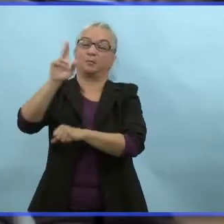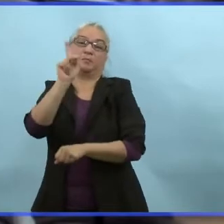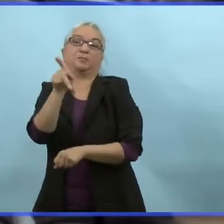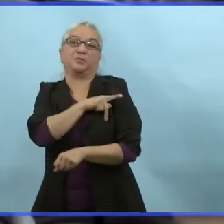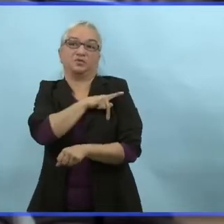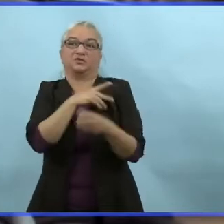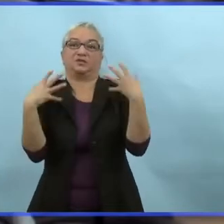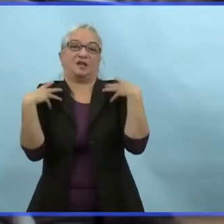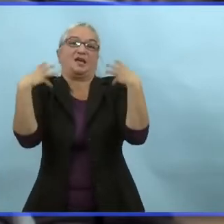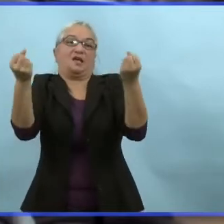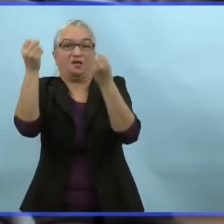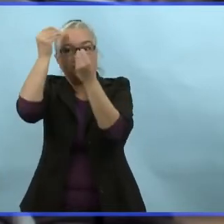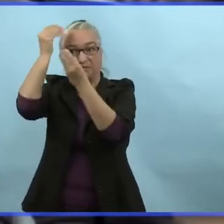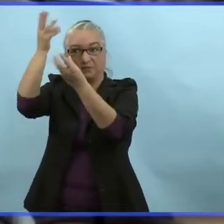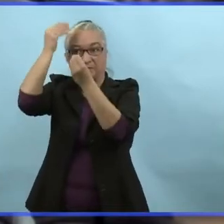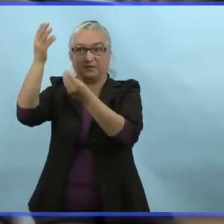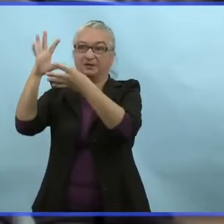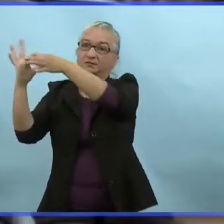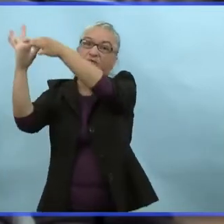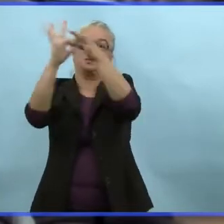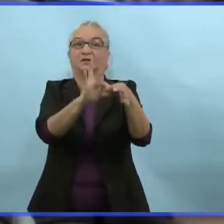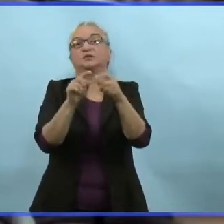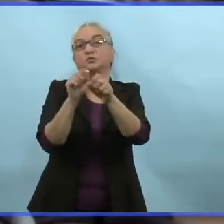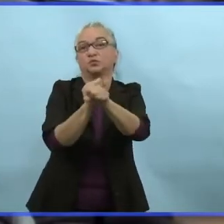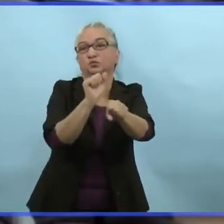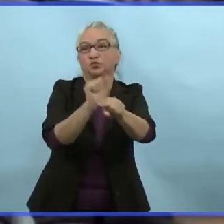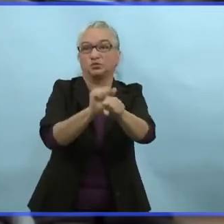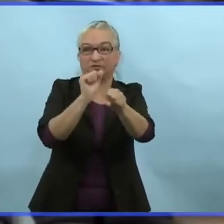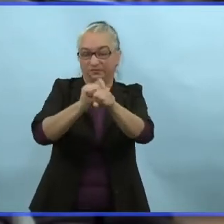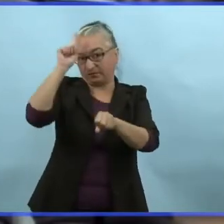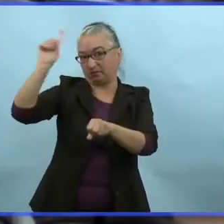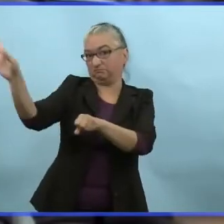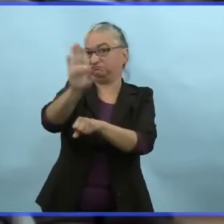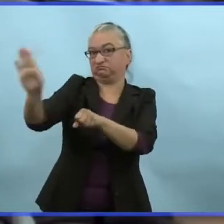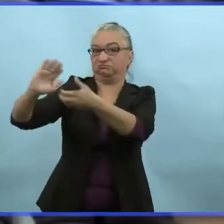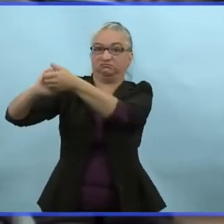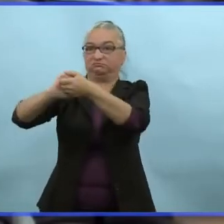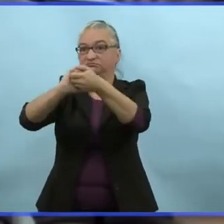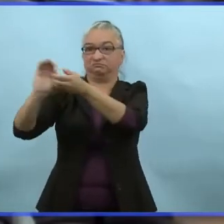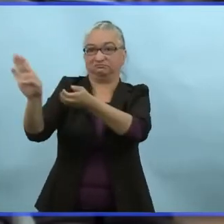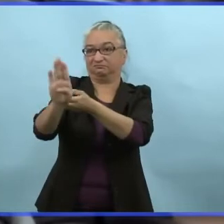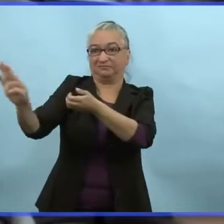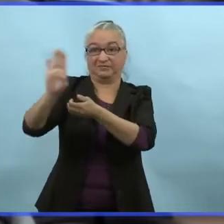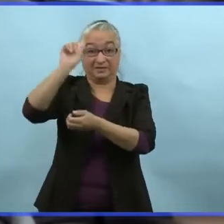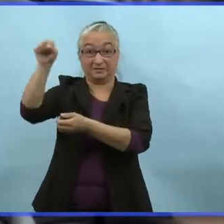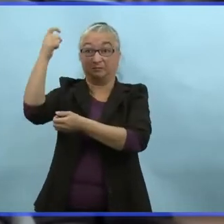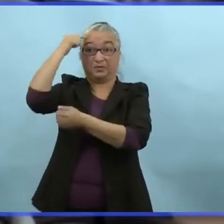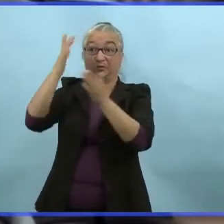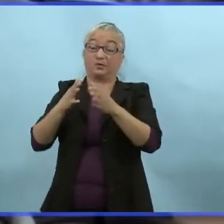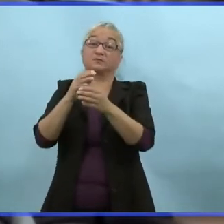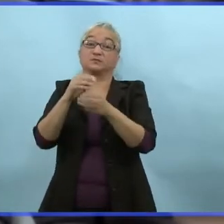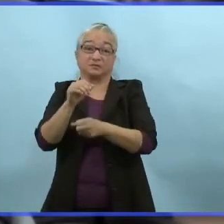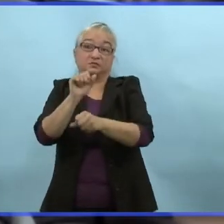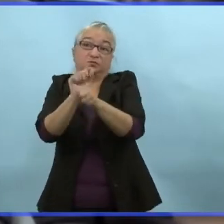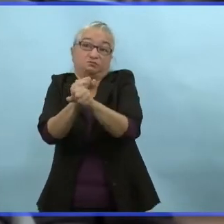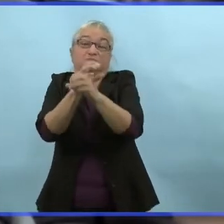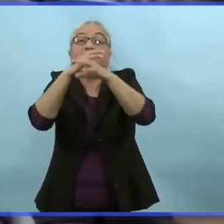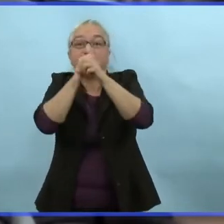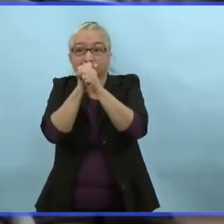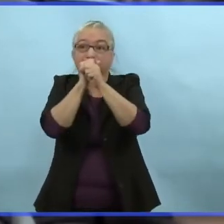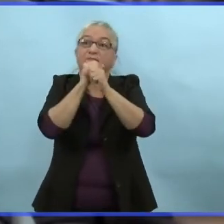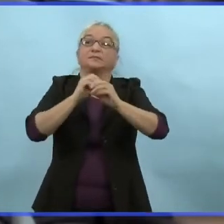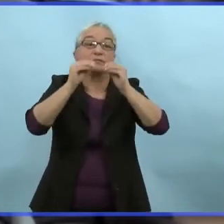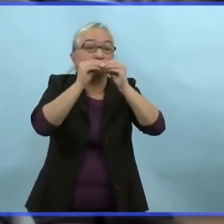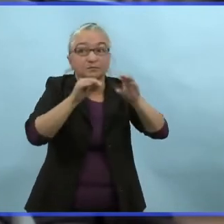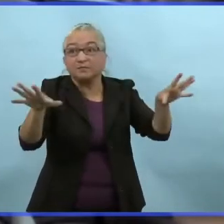Et qui est testé et comment ces personnes sont testées ? Ce sont des renseignements personnels, discrets,